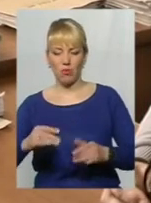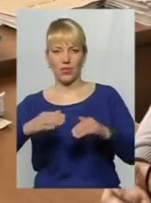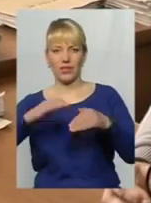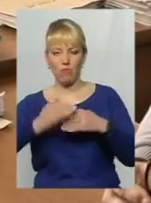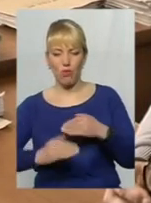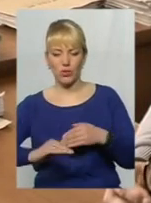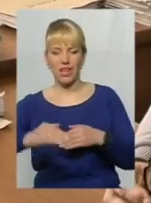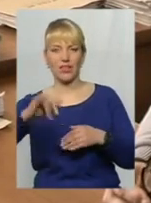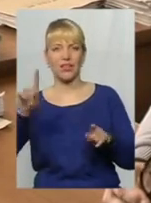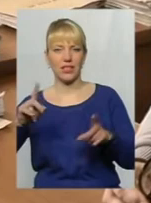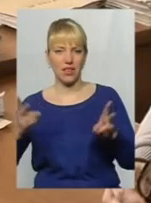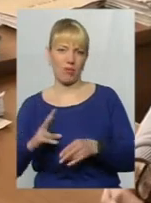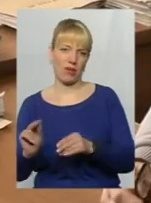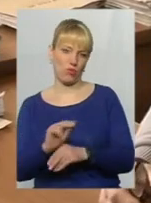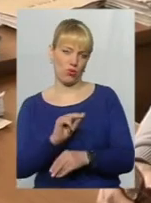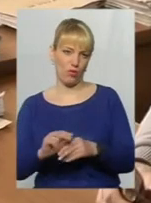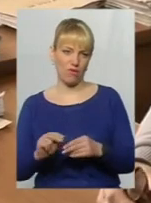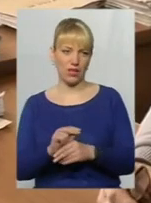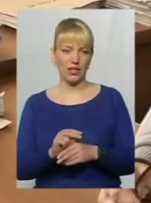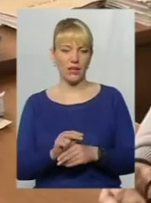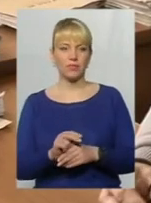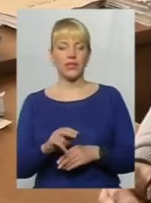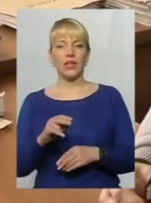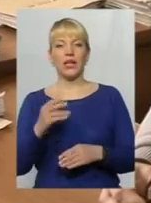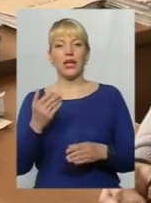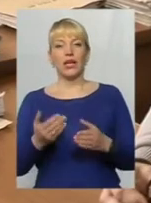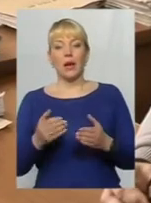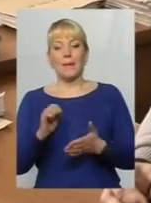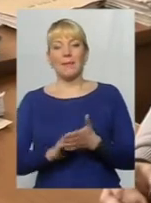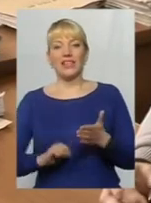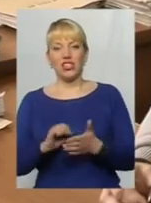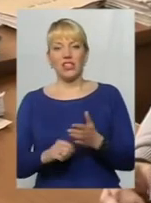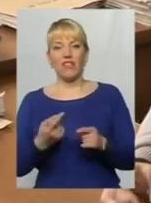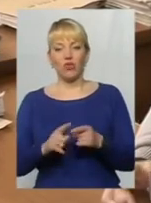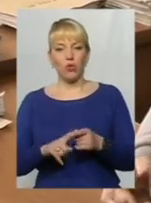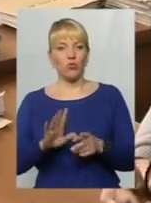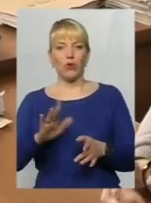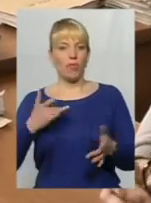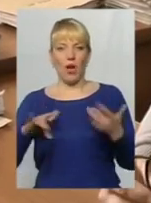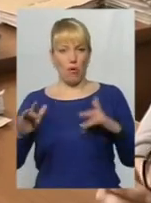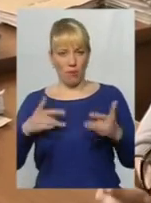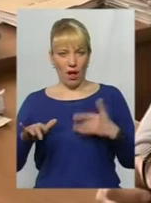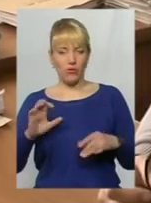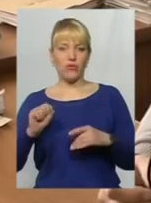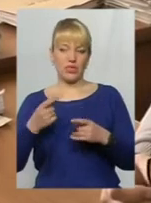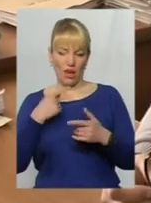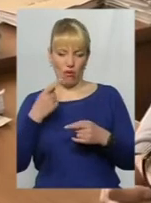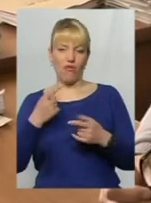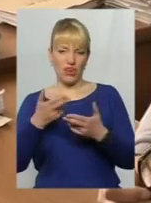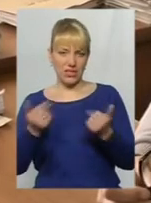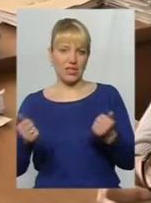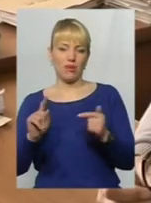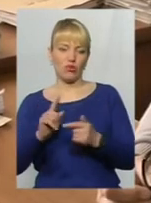потрібно ремонтувати. Ну причиною тому, якщо взяти причину, щоб не оправдуватися, але дійсно ми визнаємо те, що є і